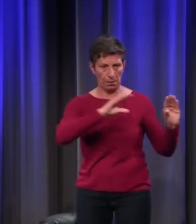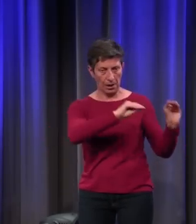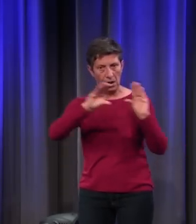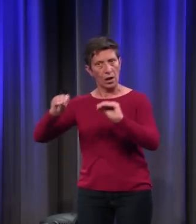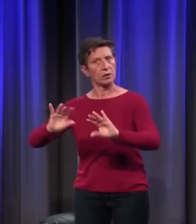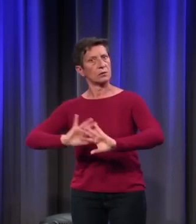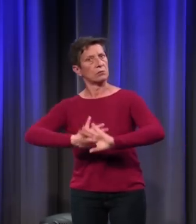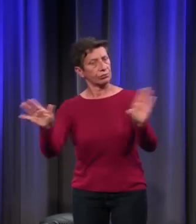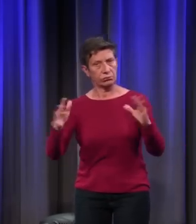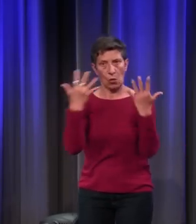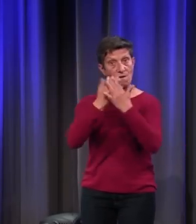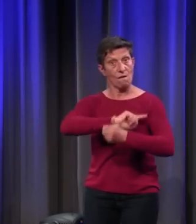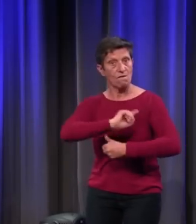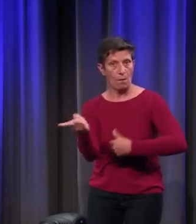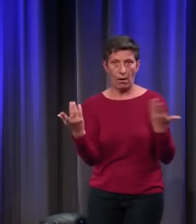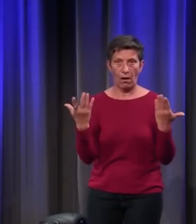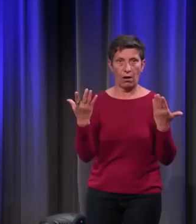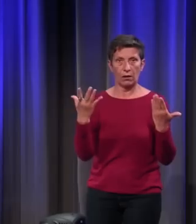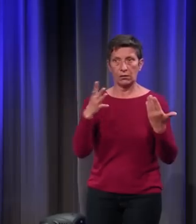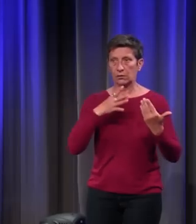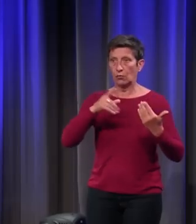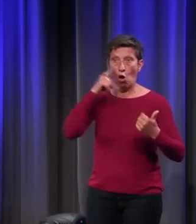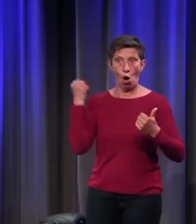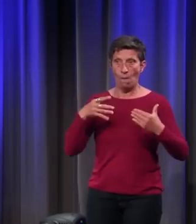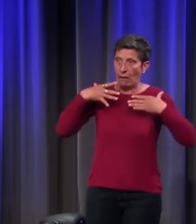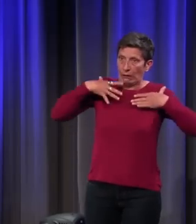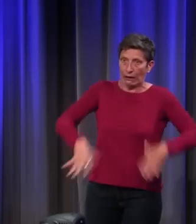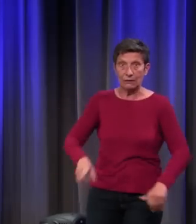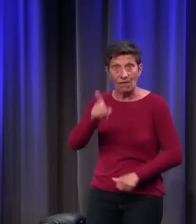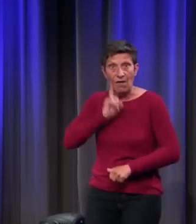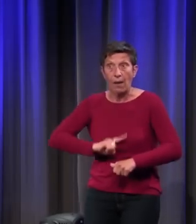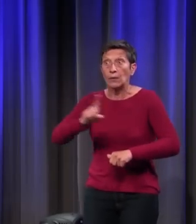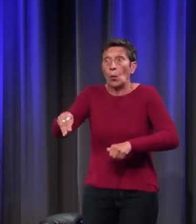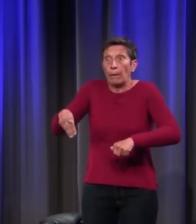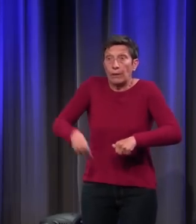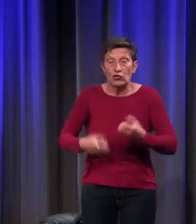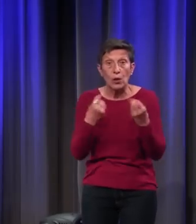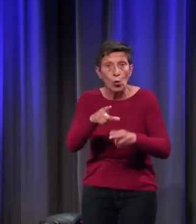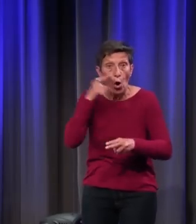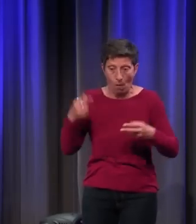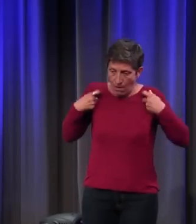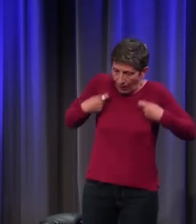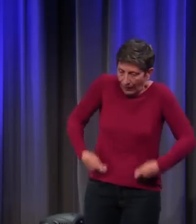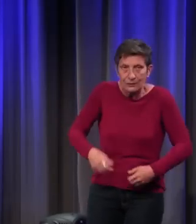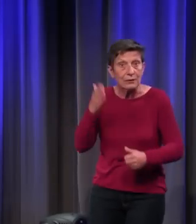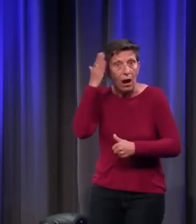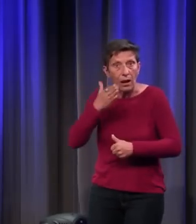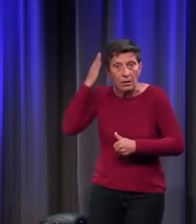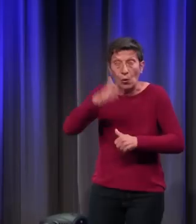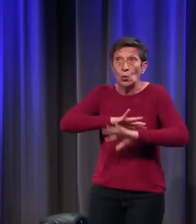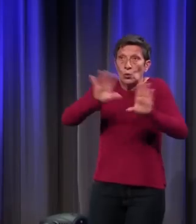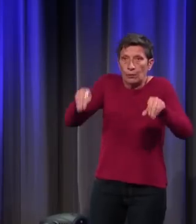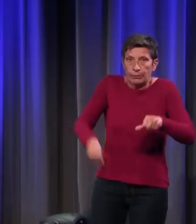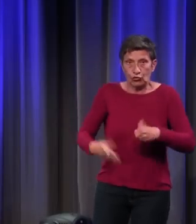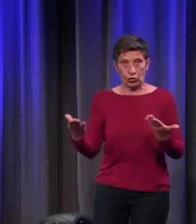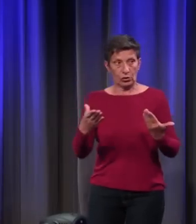hommes qui se déguisent en femme, c'est un péché immense. Ou les hommes qui se déguisent en animaux, entre l'animal et l'être humain, il y a des